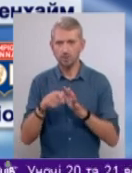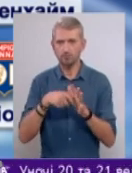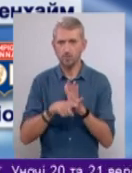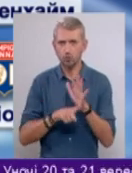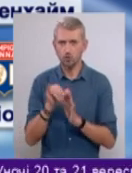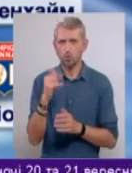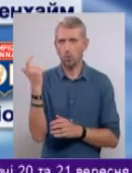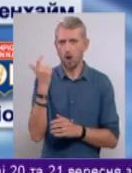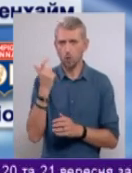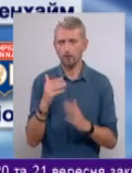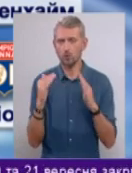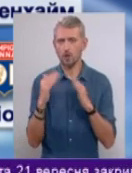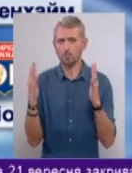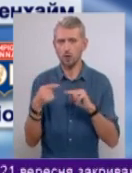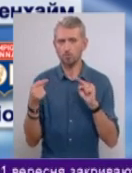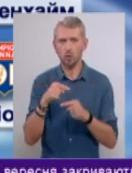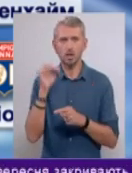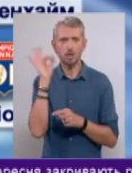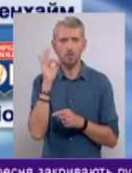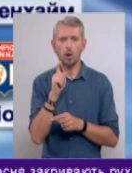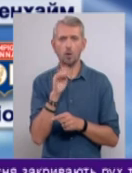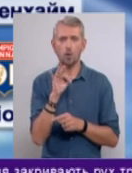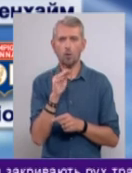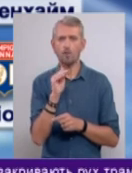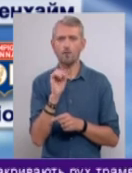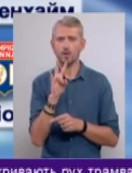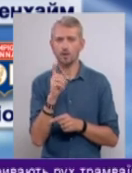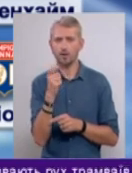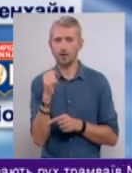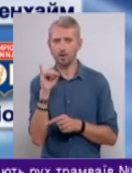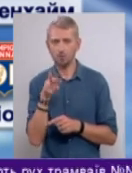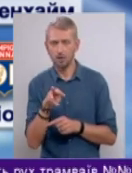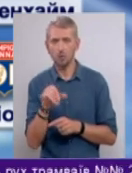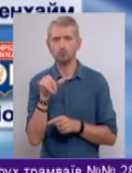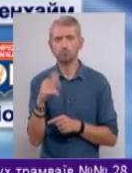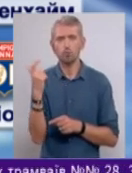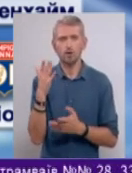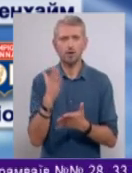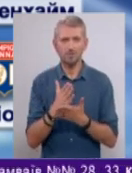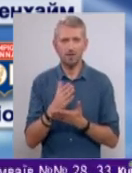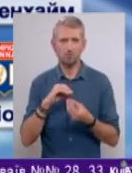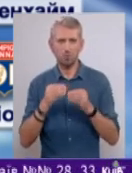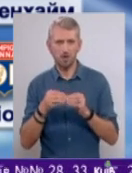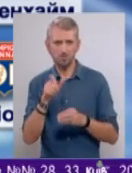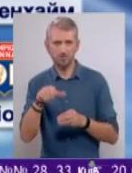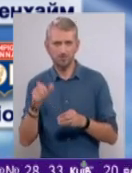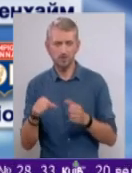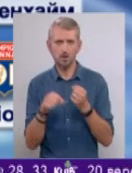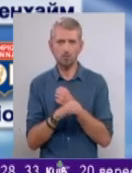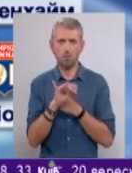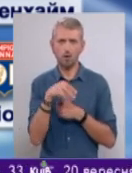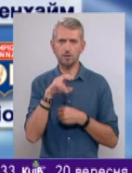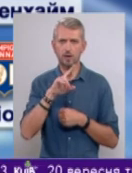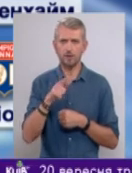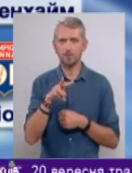розпочнуть у Харкові домашнім матчем з німецьким Гофенхаймом. У господарів є певні кадрові проблеми, зокрема травми родиця